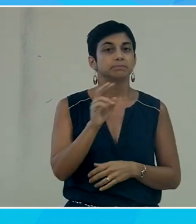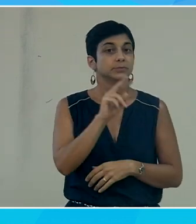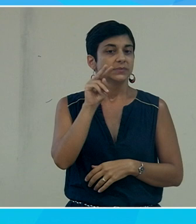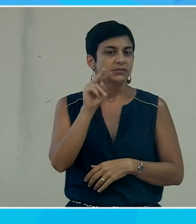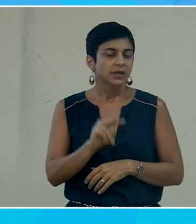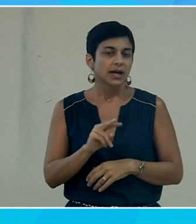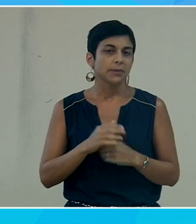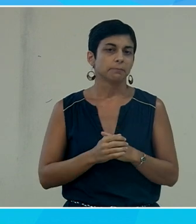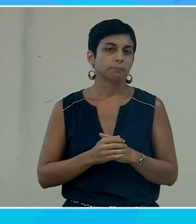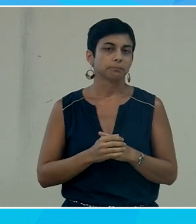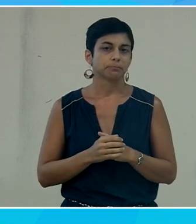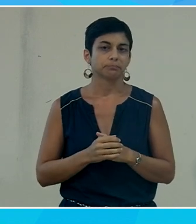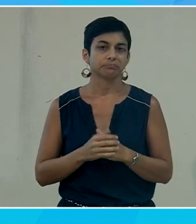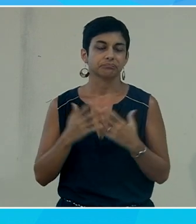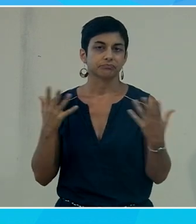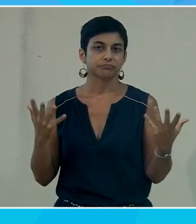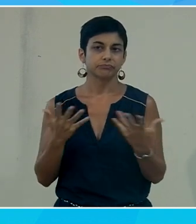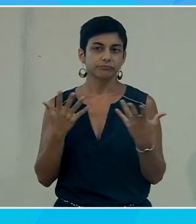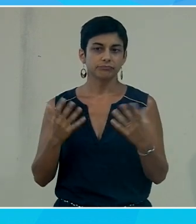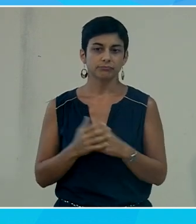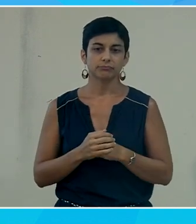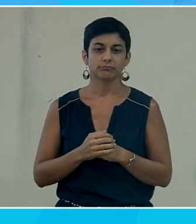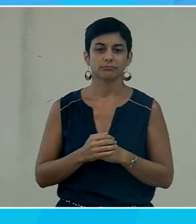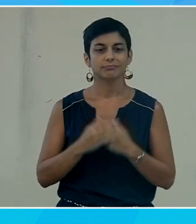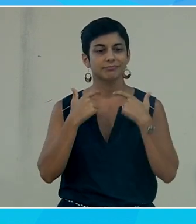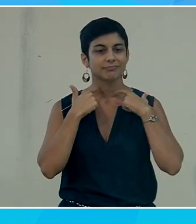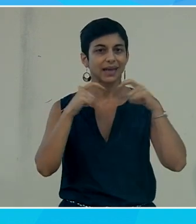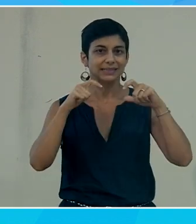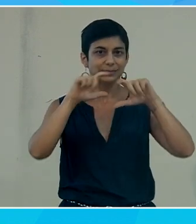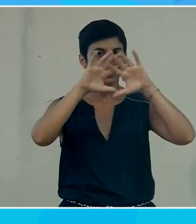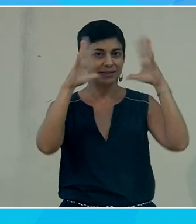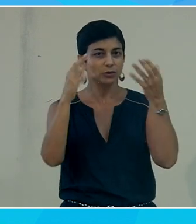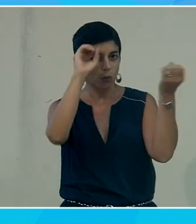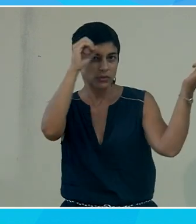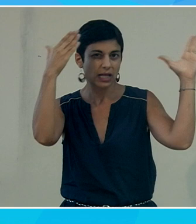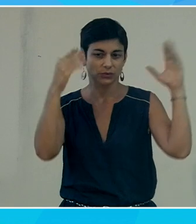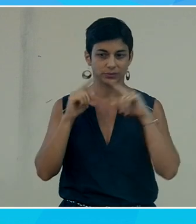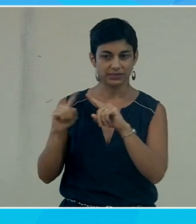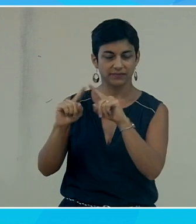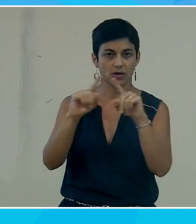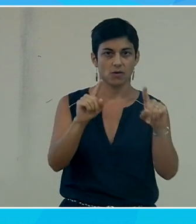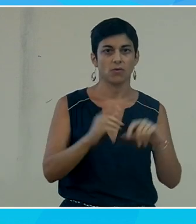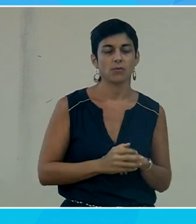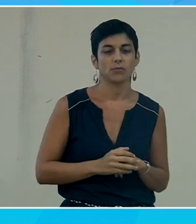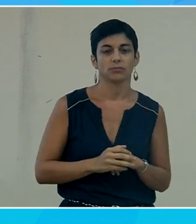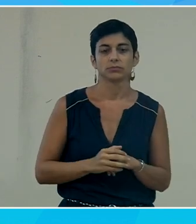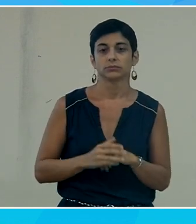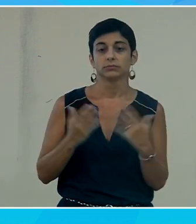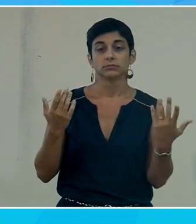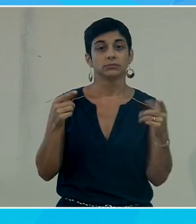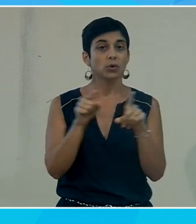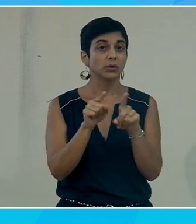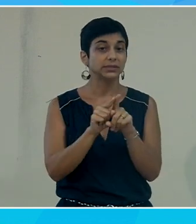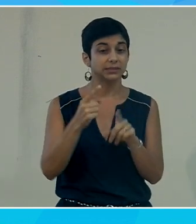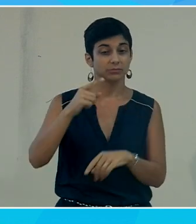compréhension de ce que ça représente l'accessibilité nous en définitive pourquoi aussi